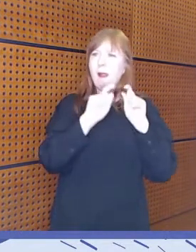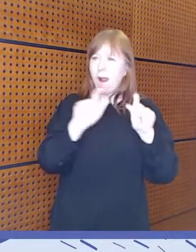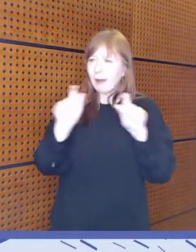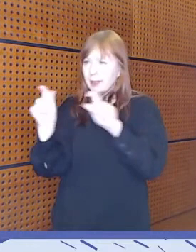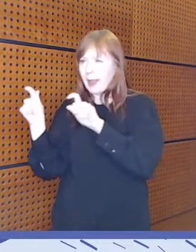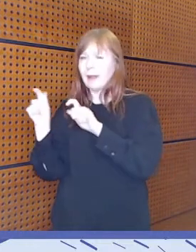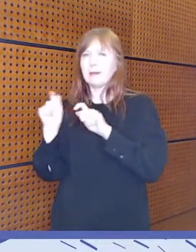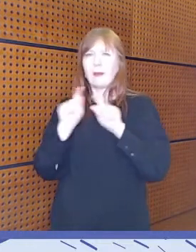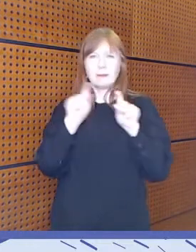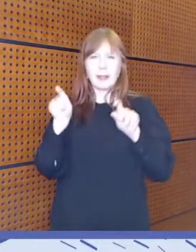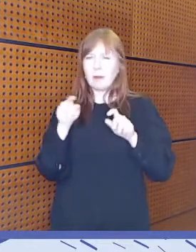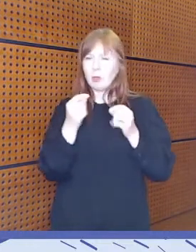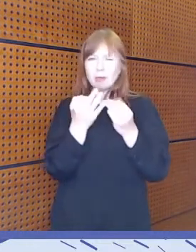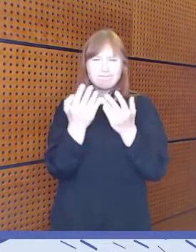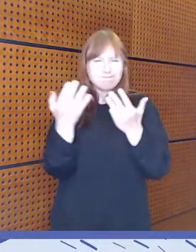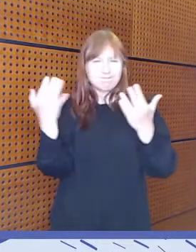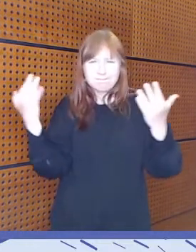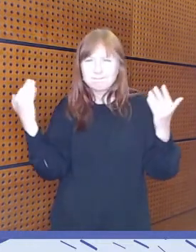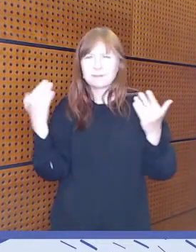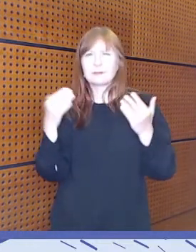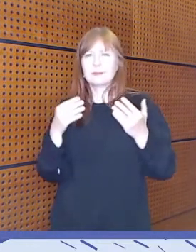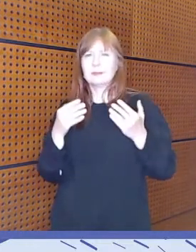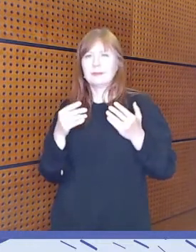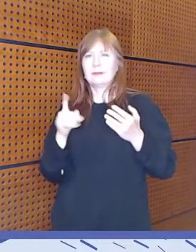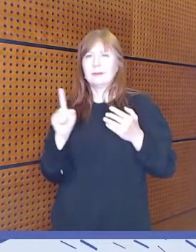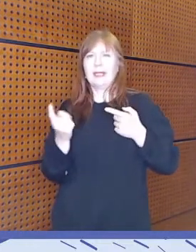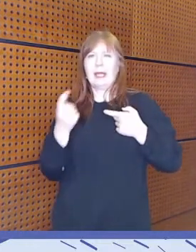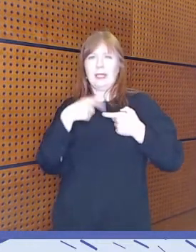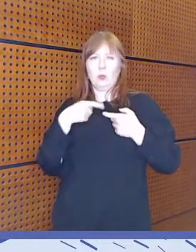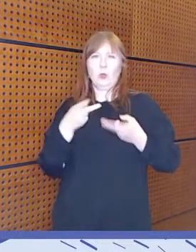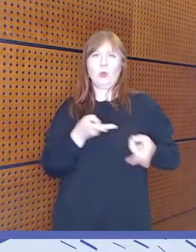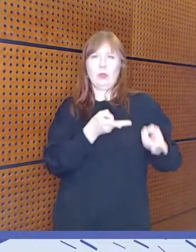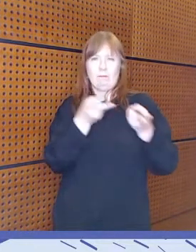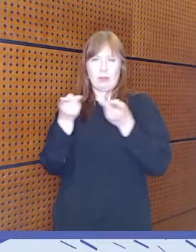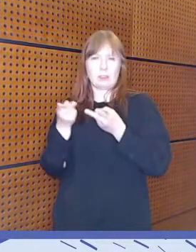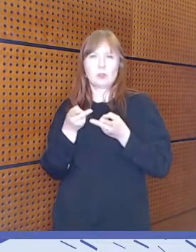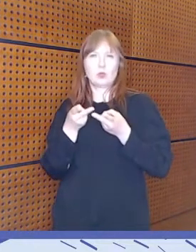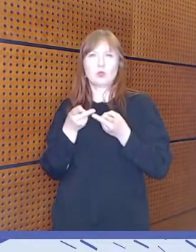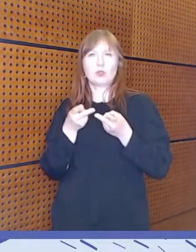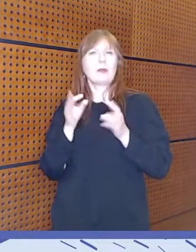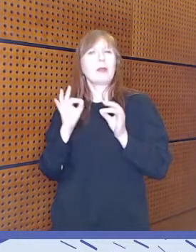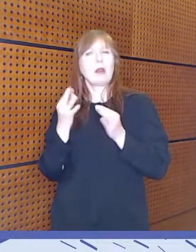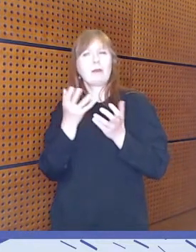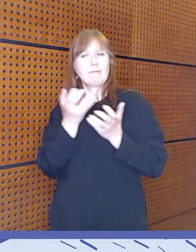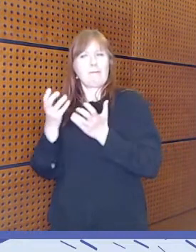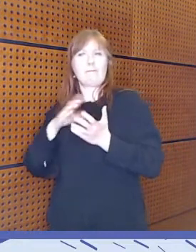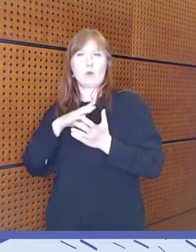toisilta katsoa yhdenvertaisuutta ja mitä tie tarpeita siihen inklusiivisuuteen.